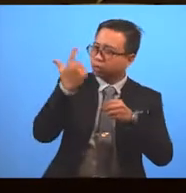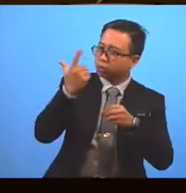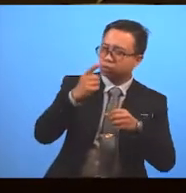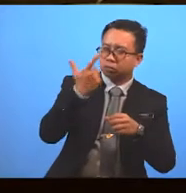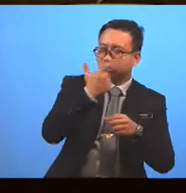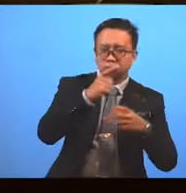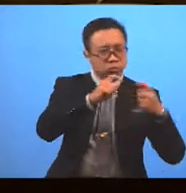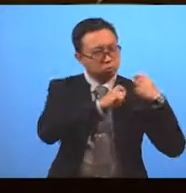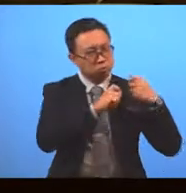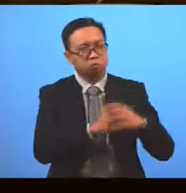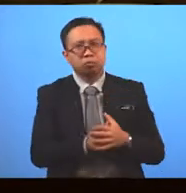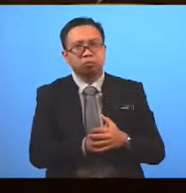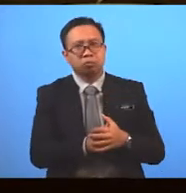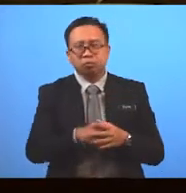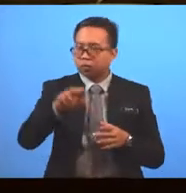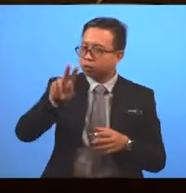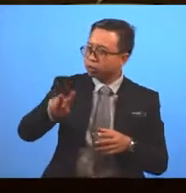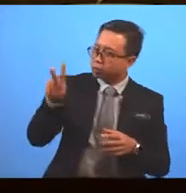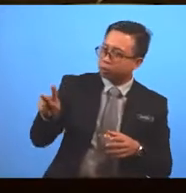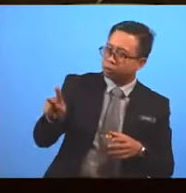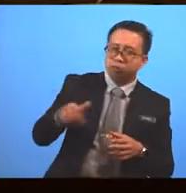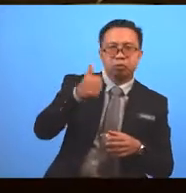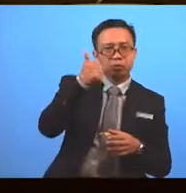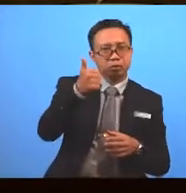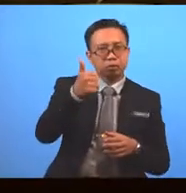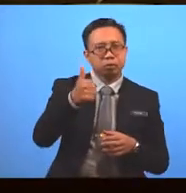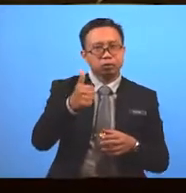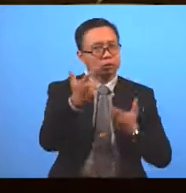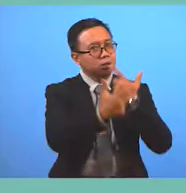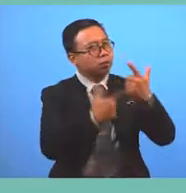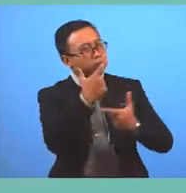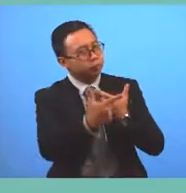others The child actor is outstanding too